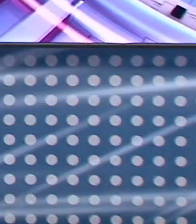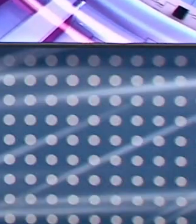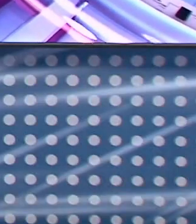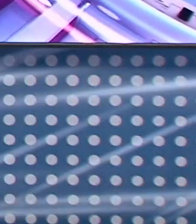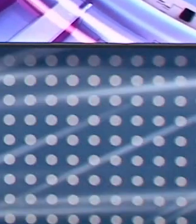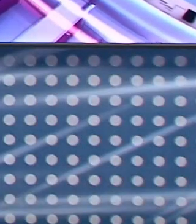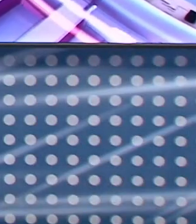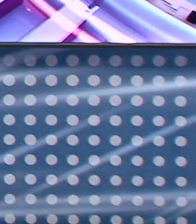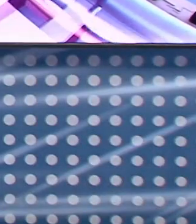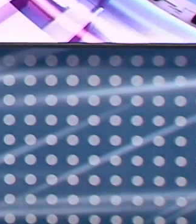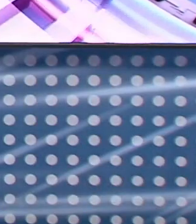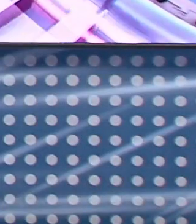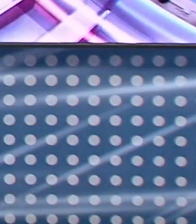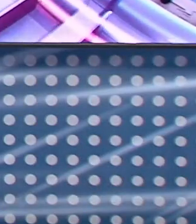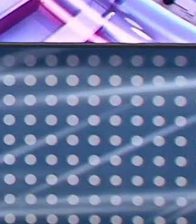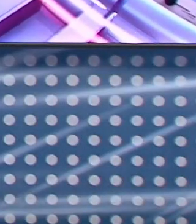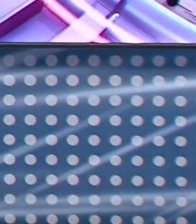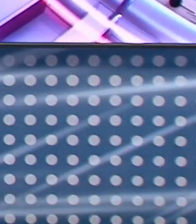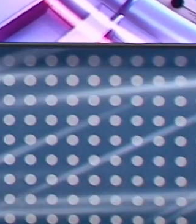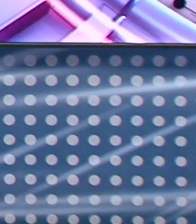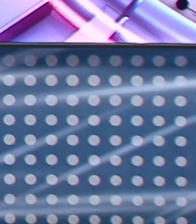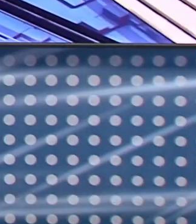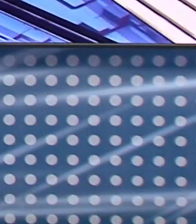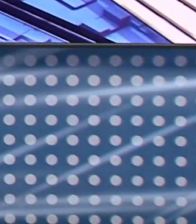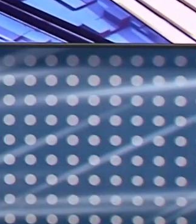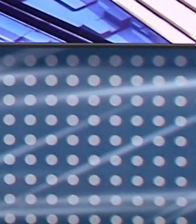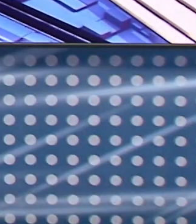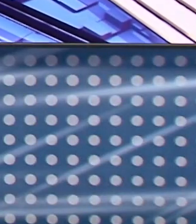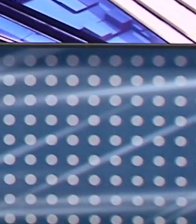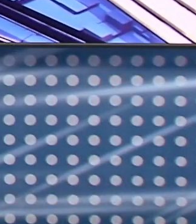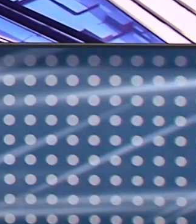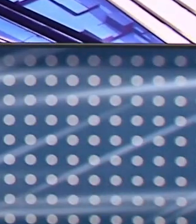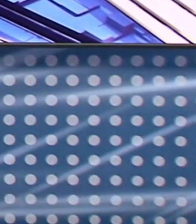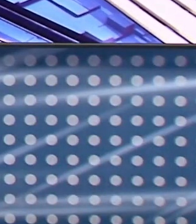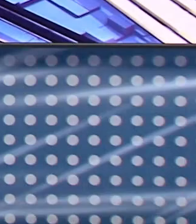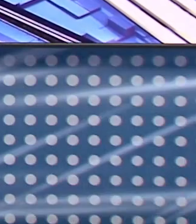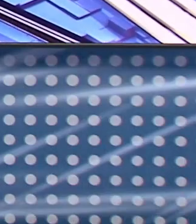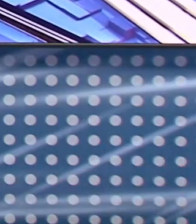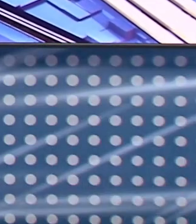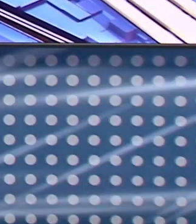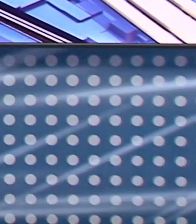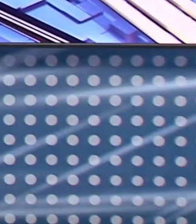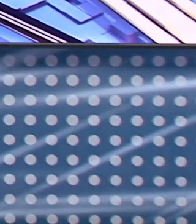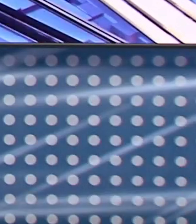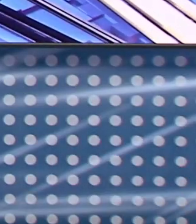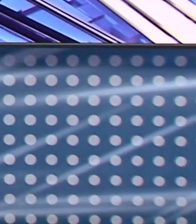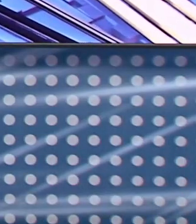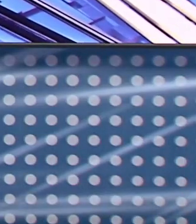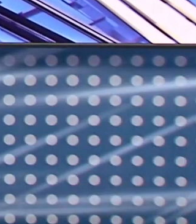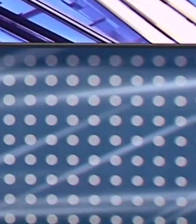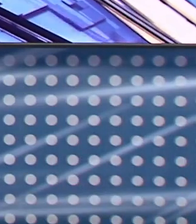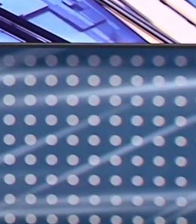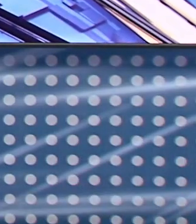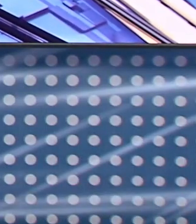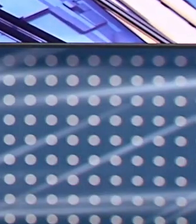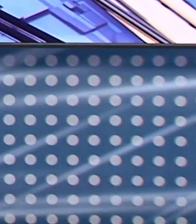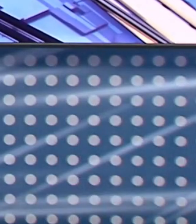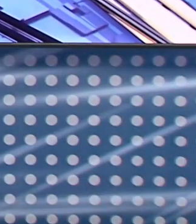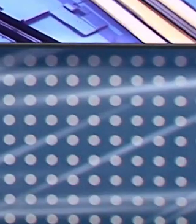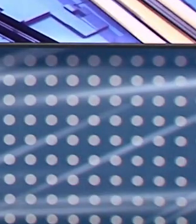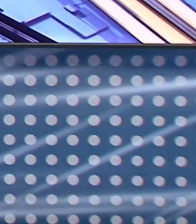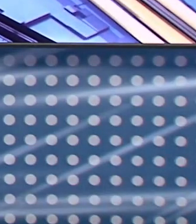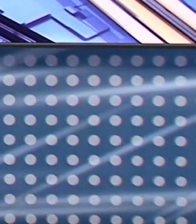Белгородцах, которые помогали устранять последствия террористической атаки со стороны украинских формирований 30 декабря прошлого года.